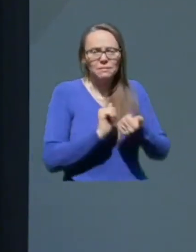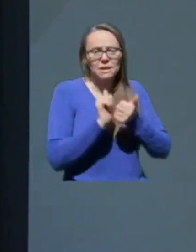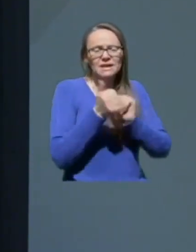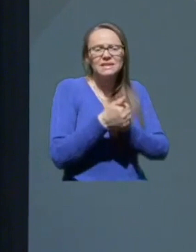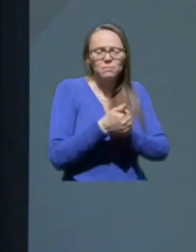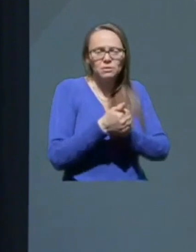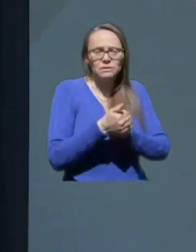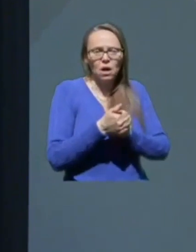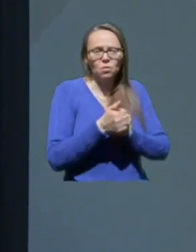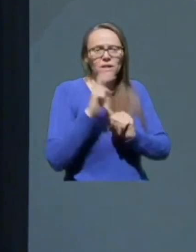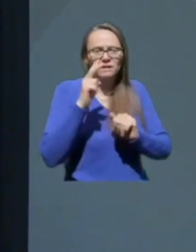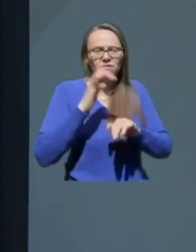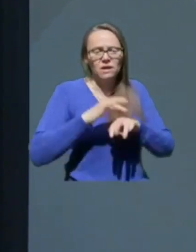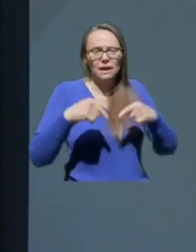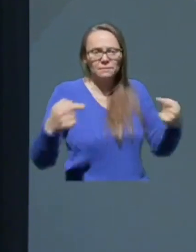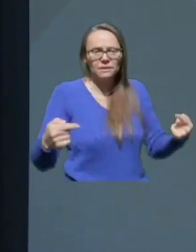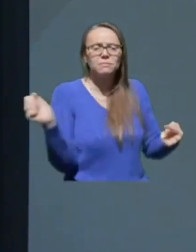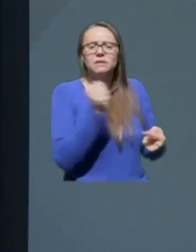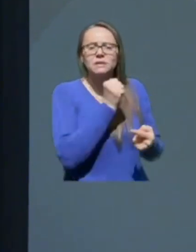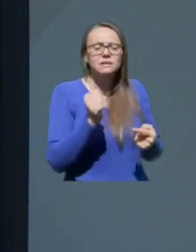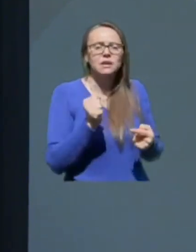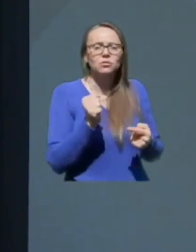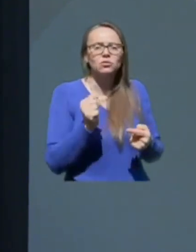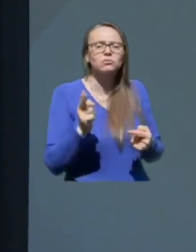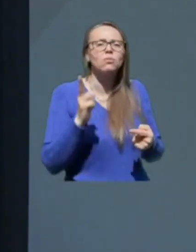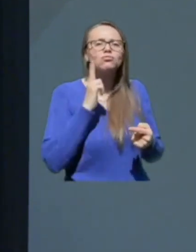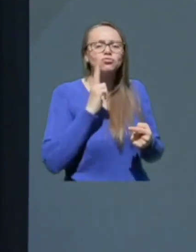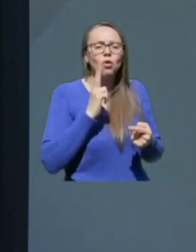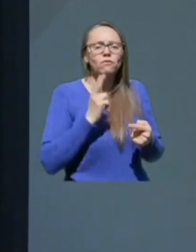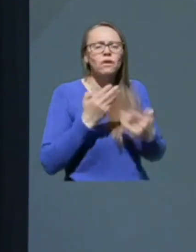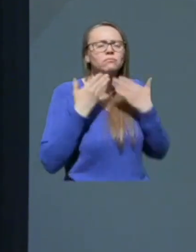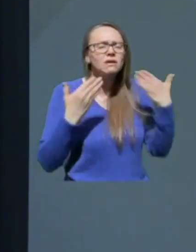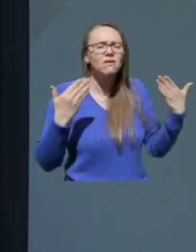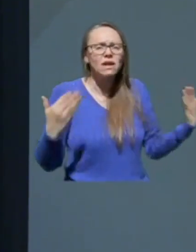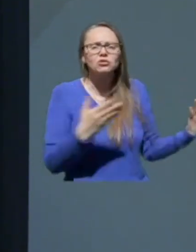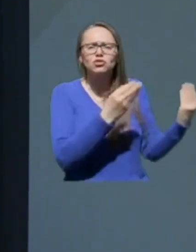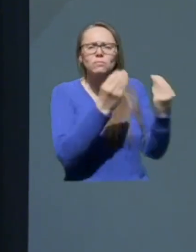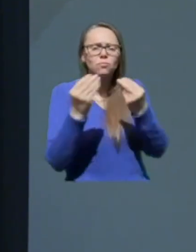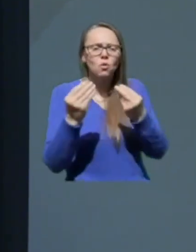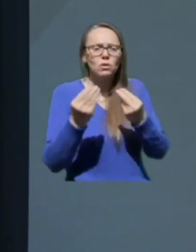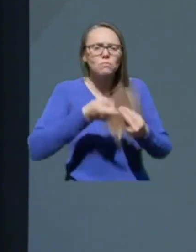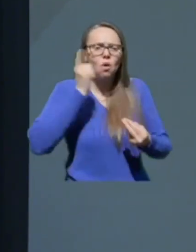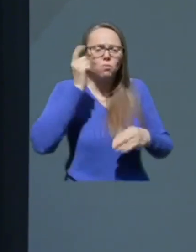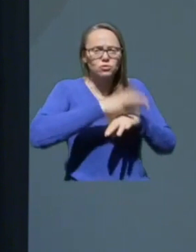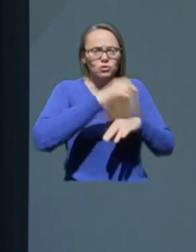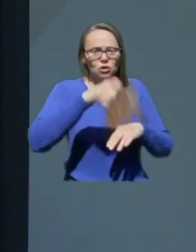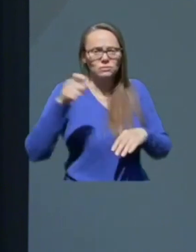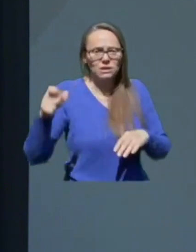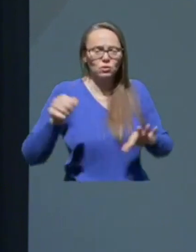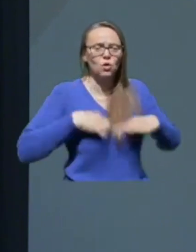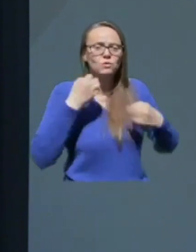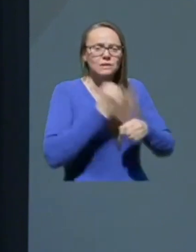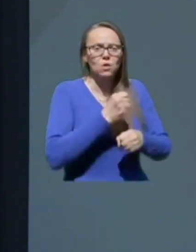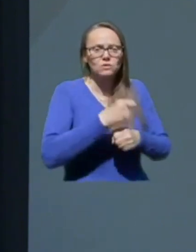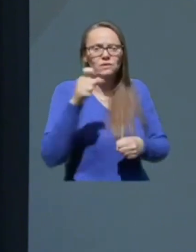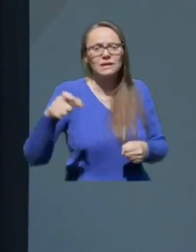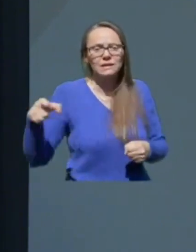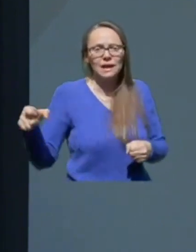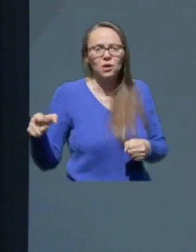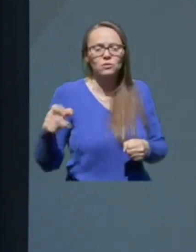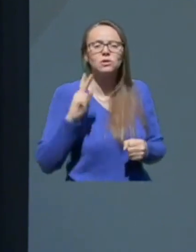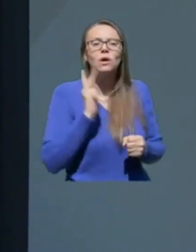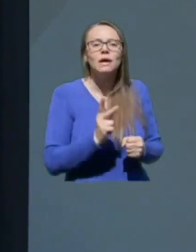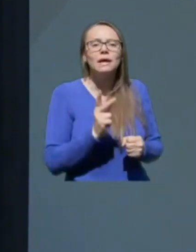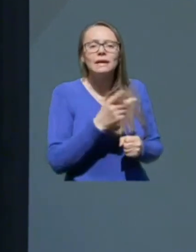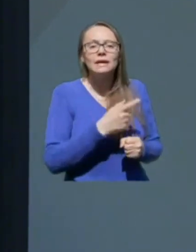Zato smo škofje hvaležni številnim opozorilom zdravnikov in zdravstvenih delavcev, ki se